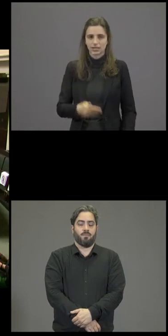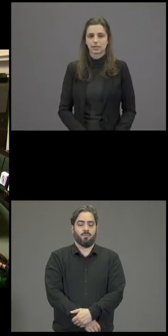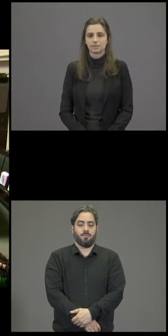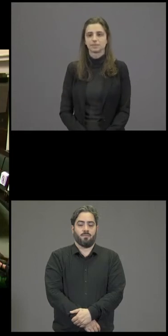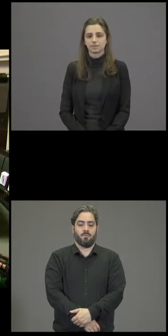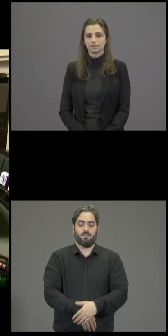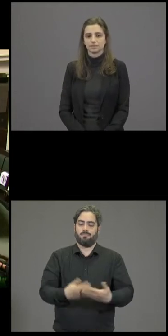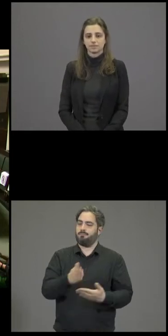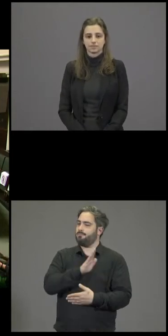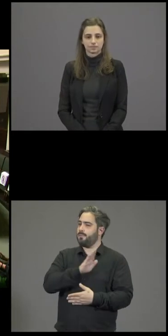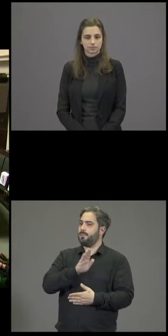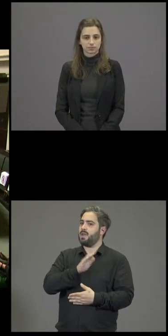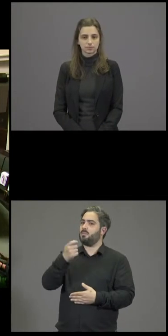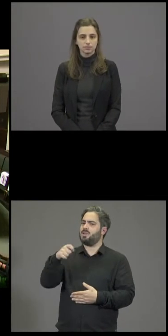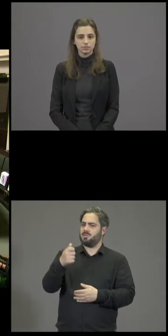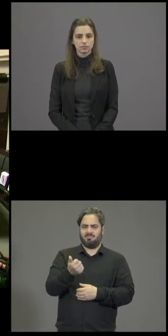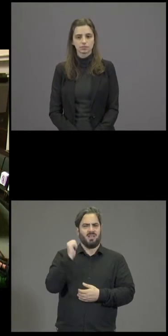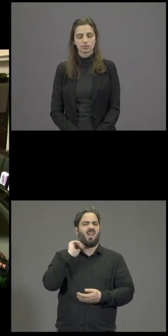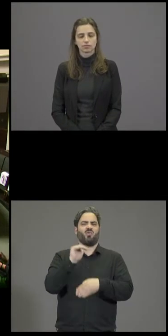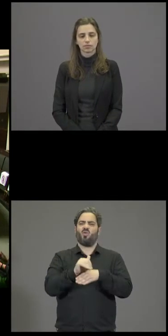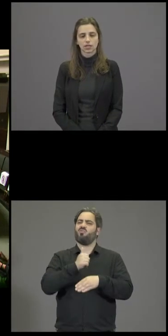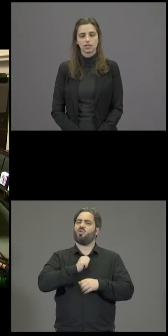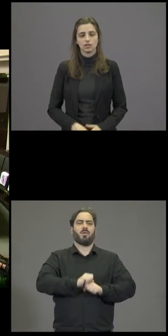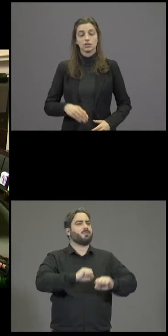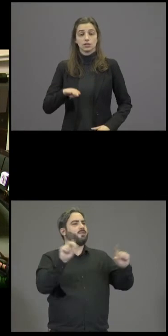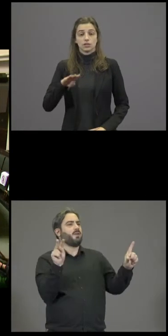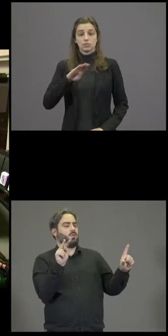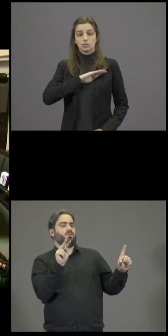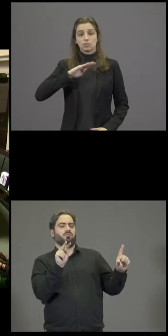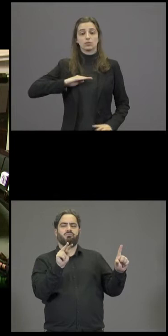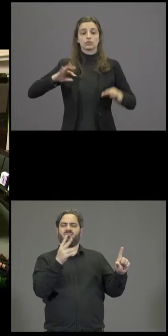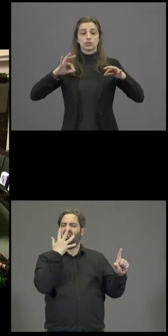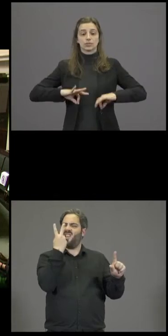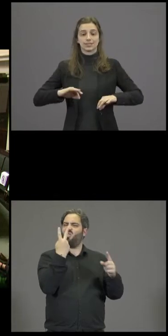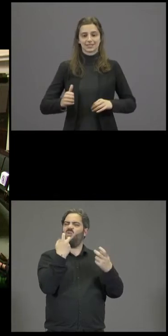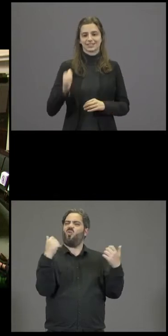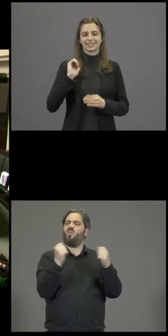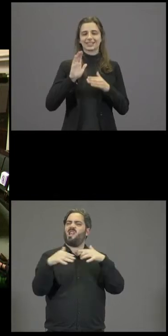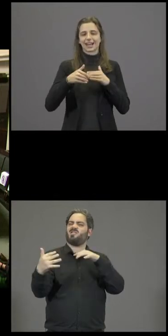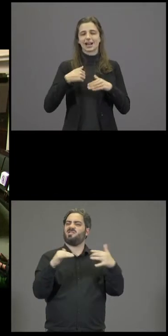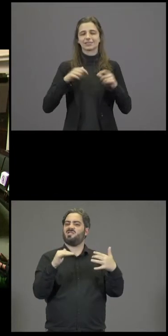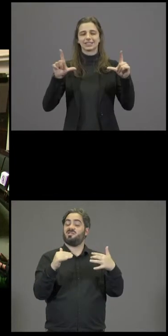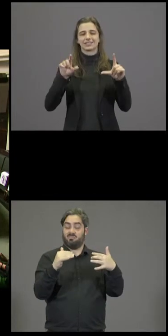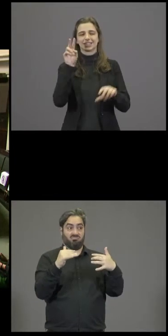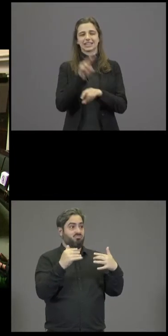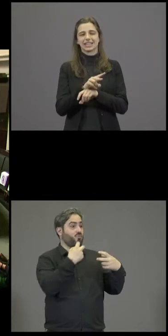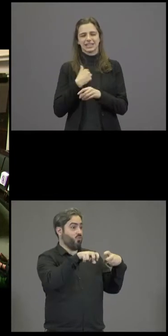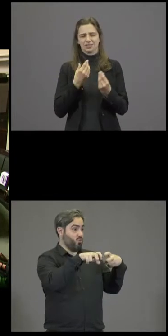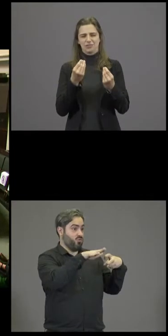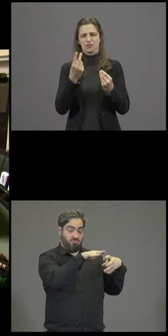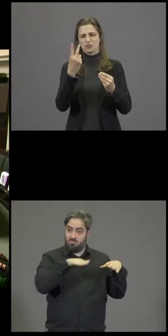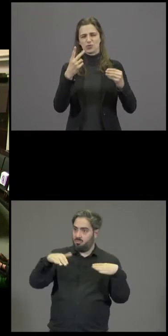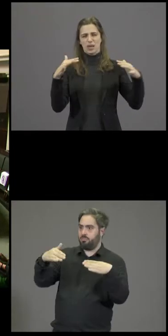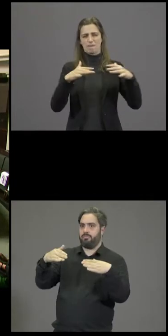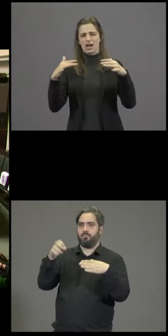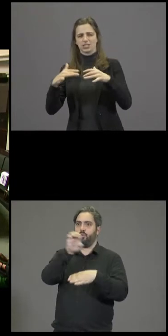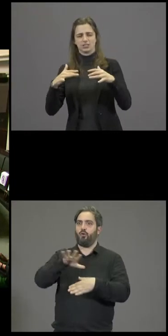Madame la Ministre, hier soir devant ma télé, j'avais l'impression que se jouaient deux matchs. Il y avait d'un côté le match de foot et de l'autre le match pour l'Europe des valeurs.